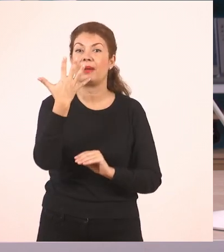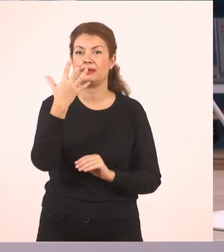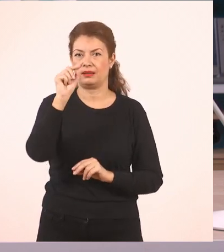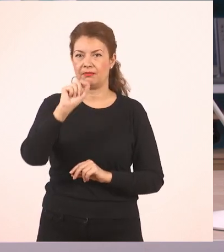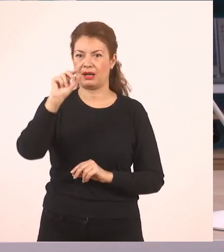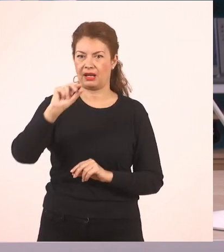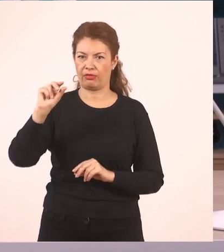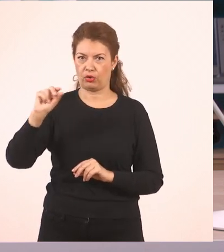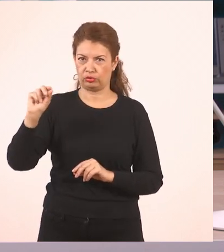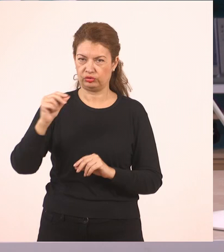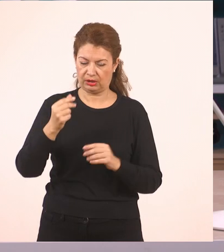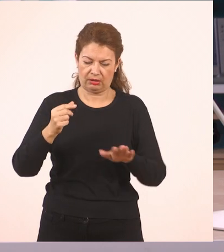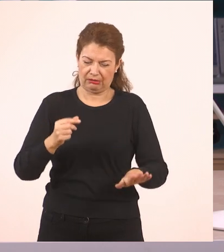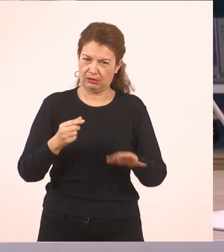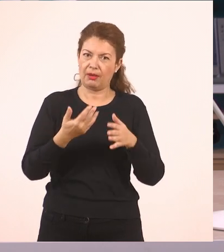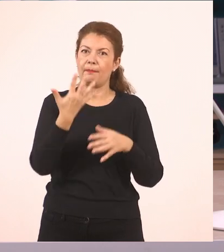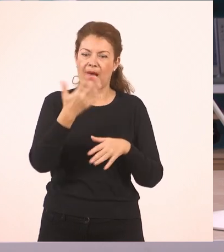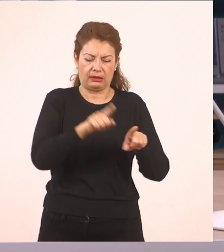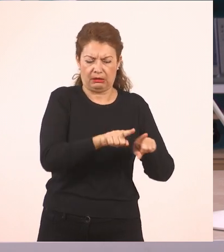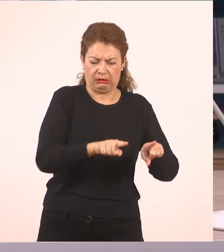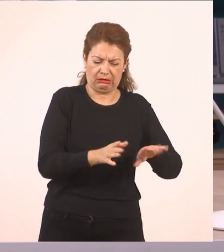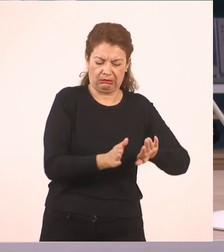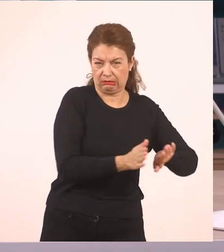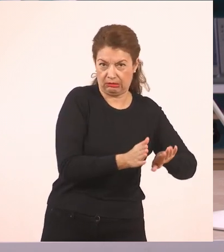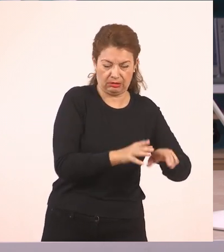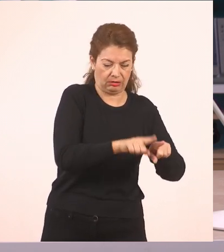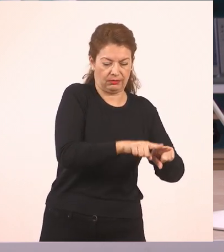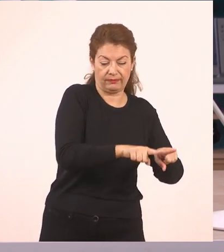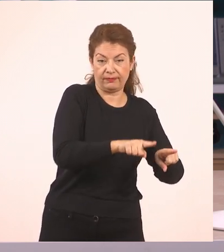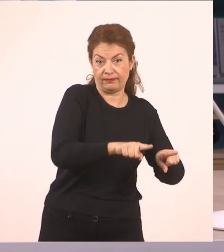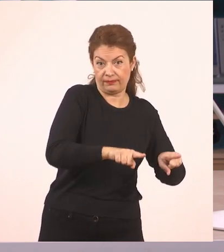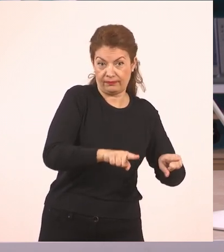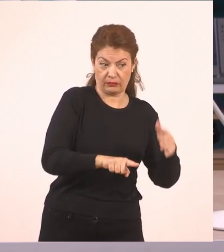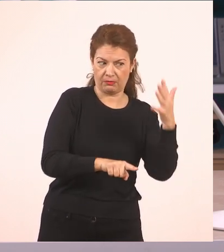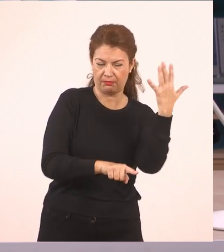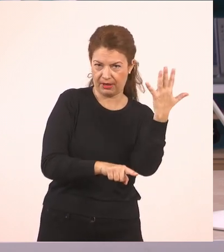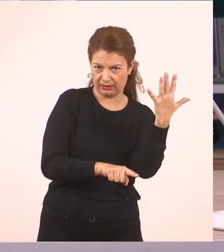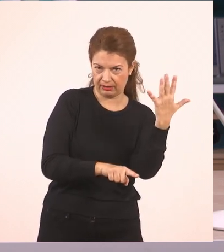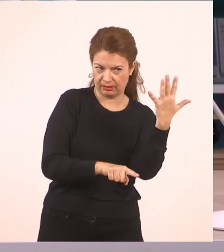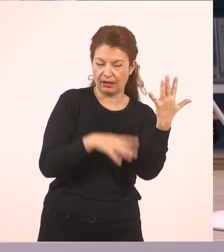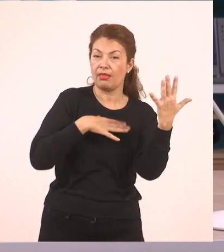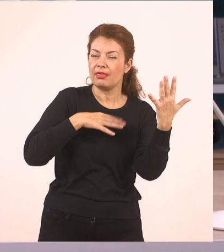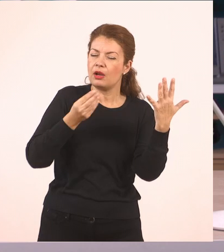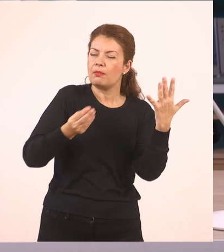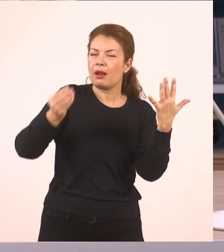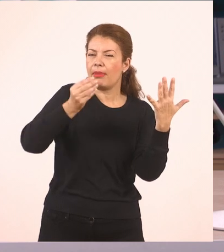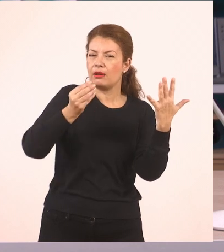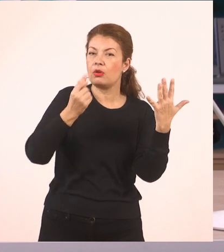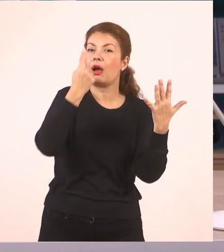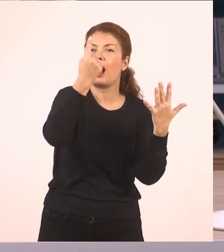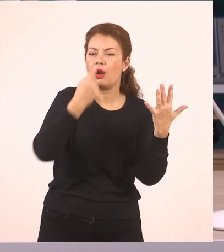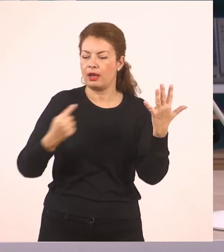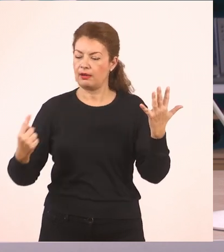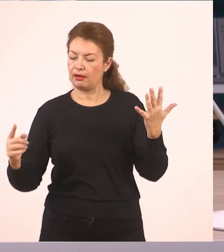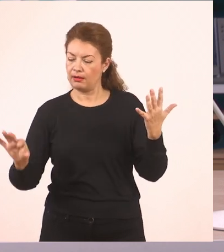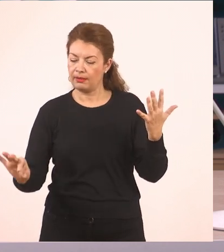Τα αφήνω εδώ μπροστά μου, για να μην τα μπερδέψω με τα υπόλοιπα. Και το 5 ήρθε η ώρα να μεγαλώσει. Θα πάρω κι άλλο